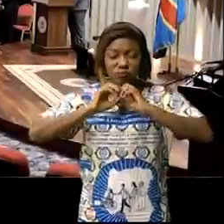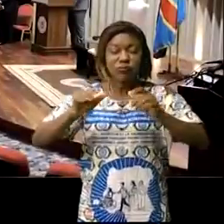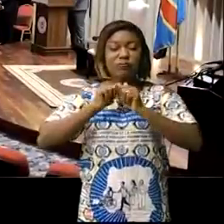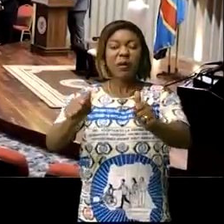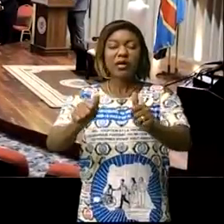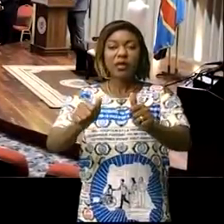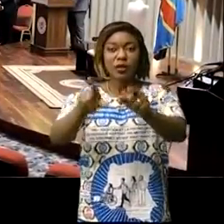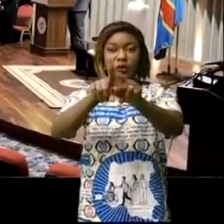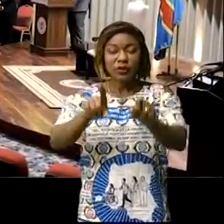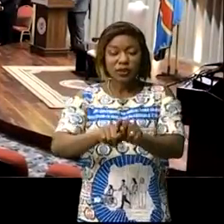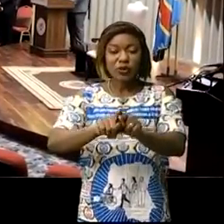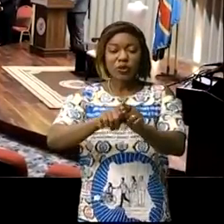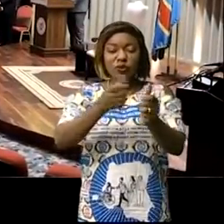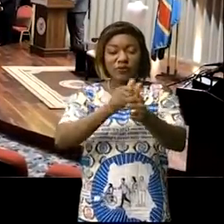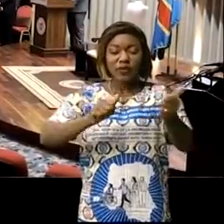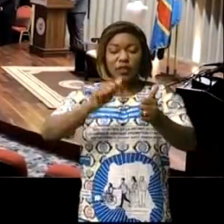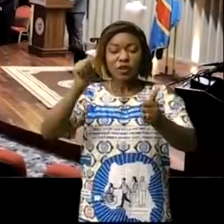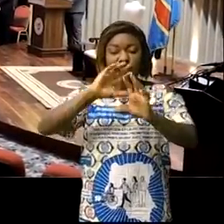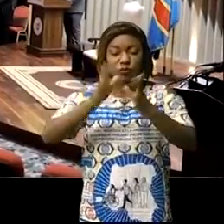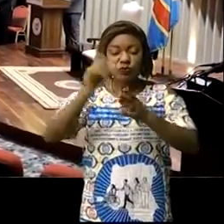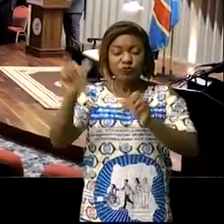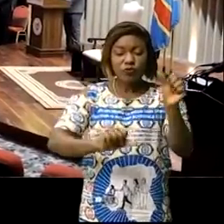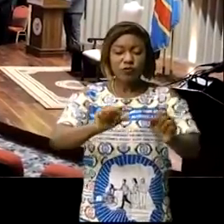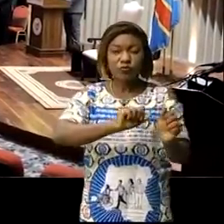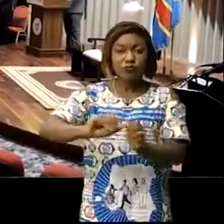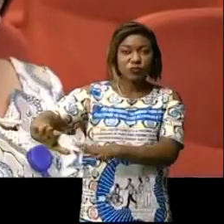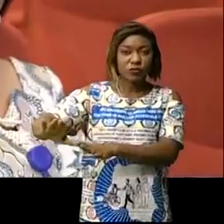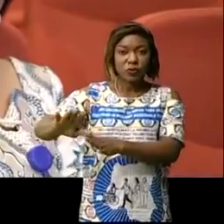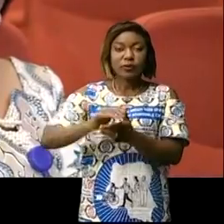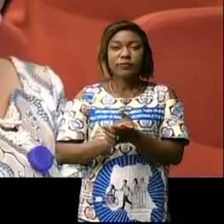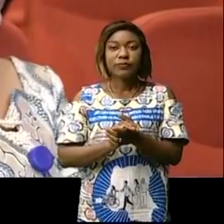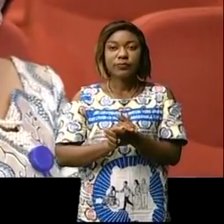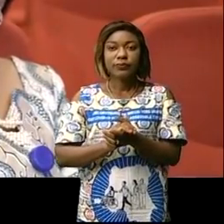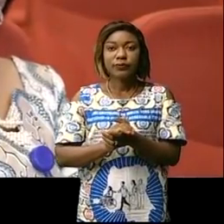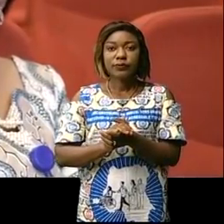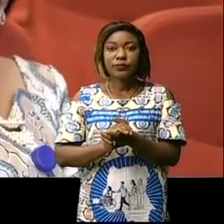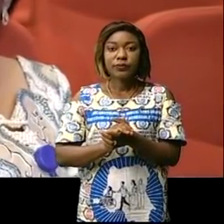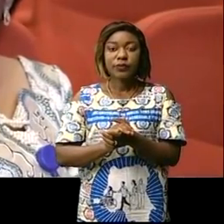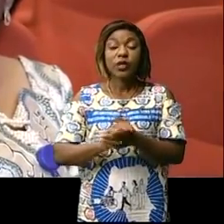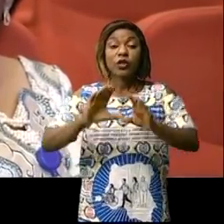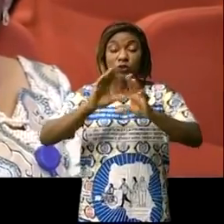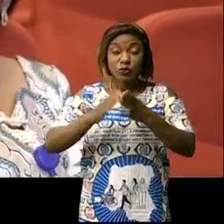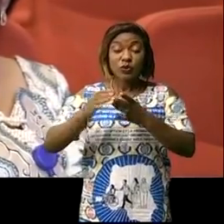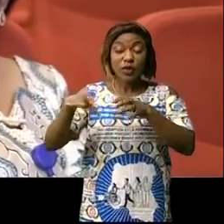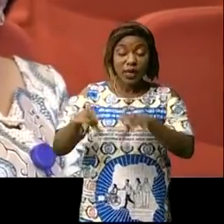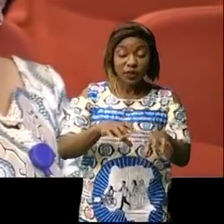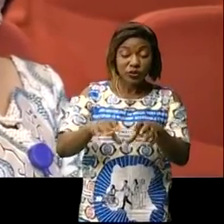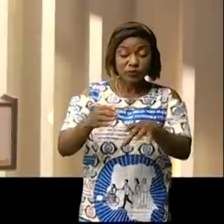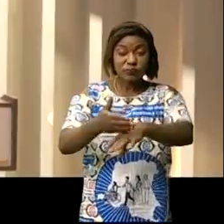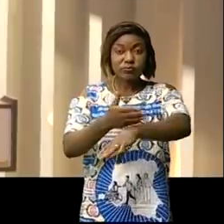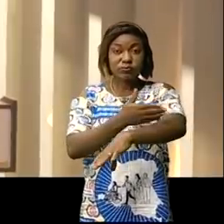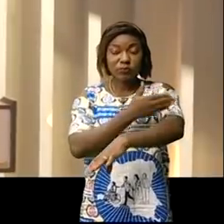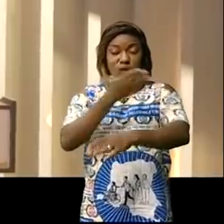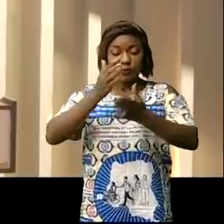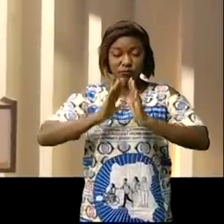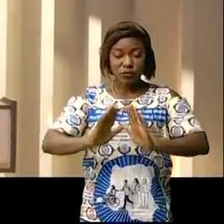antivaleurs qui plombent le développement de la Nation. Toutes ces actions qui relèvent du domaine du